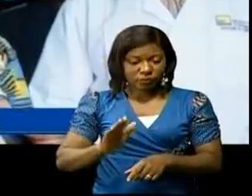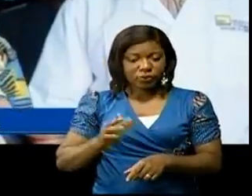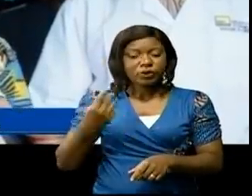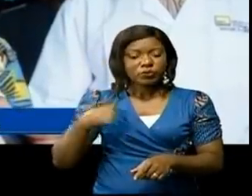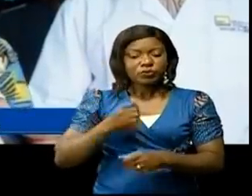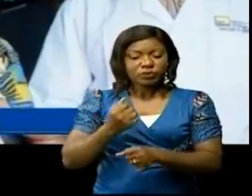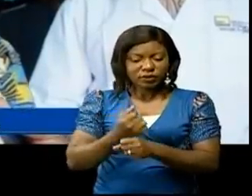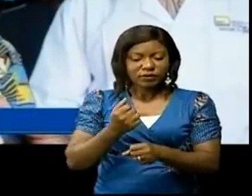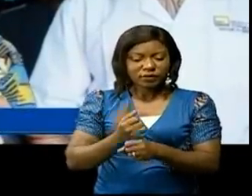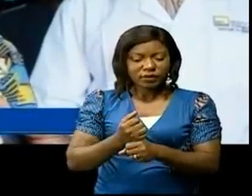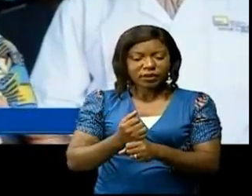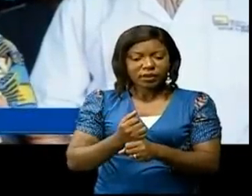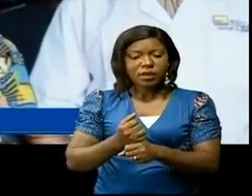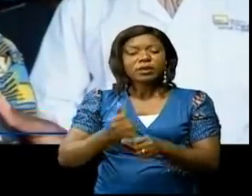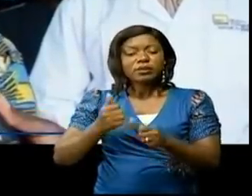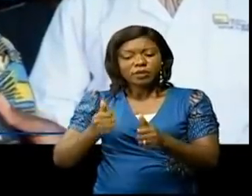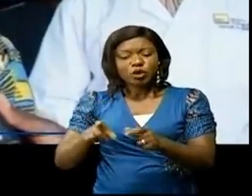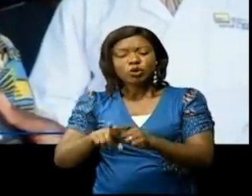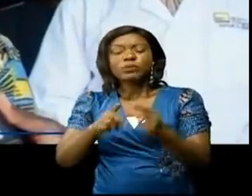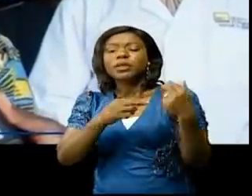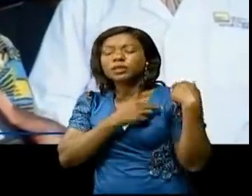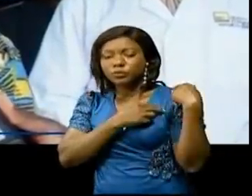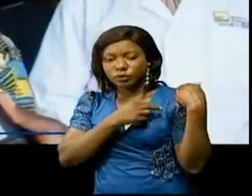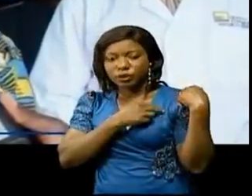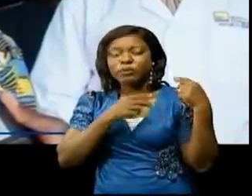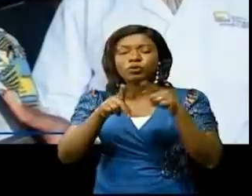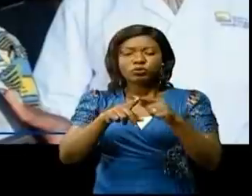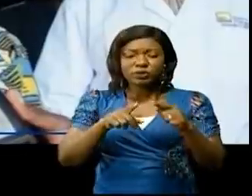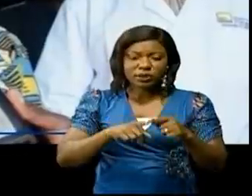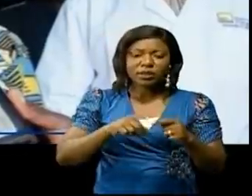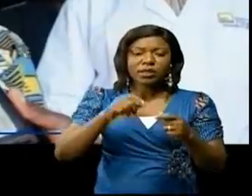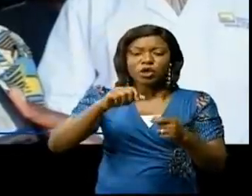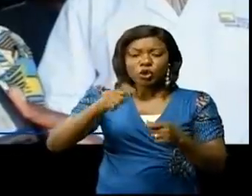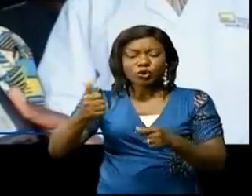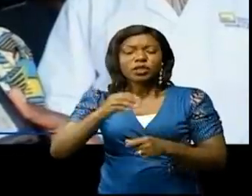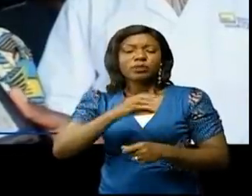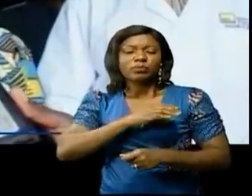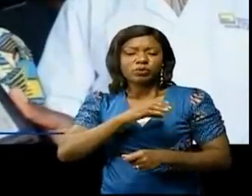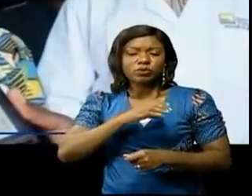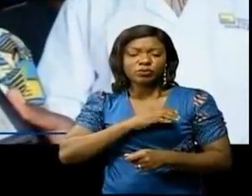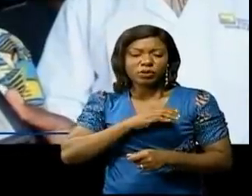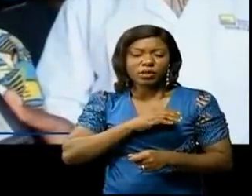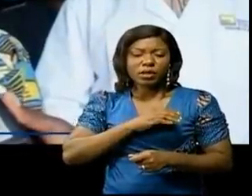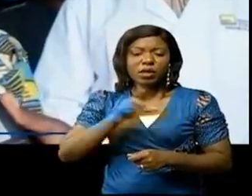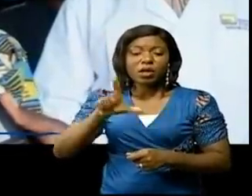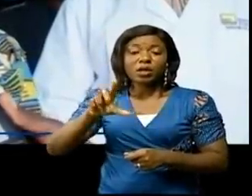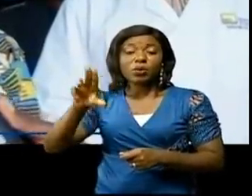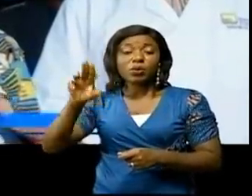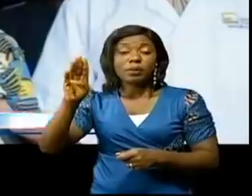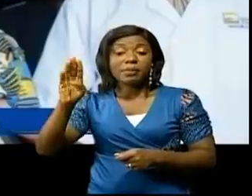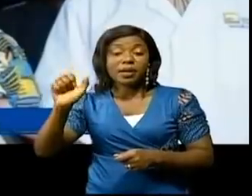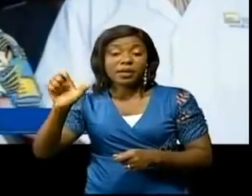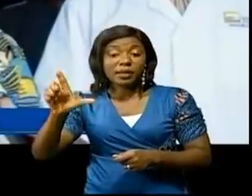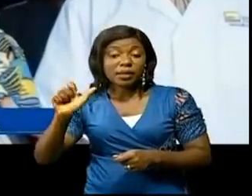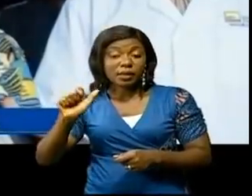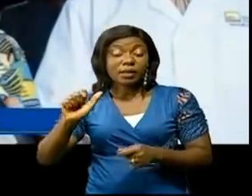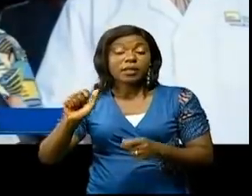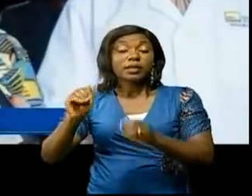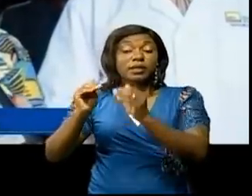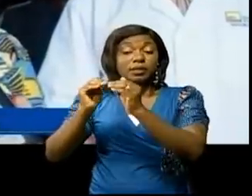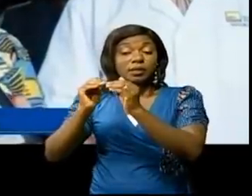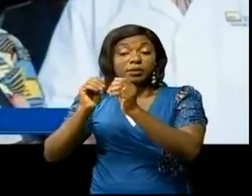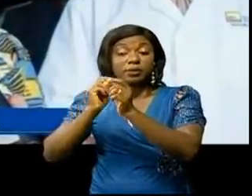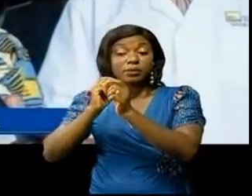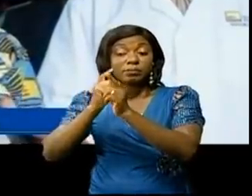travail comme il est en tant que responsable. Et il y a encore les policiers qui sont à Luabala, Kassalakachi, en train de protéger la population.